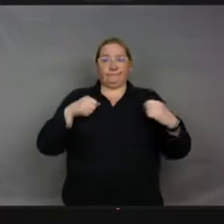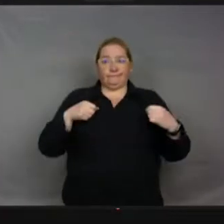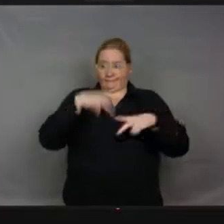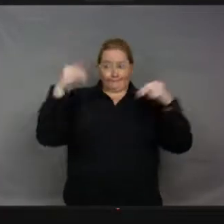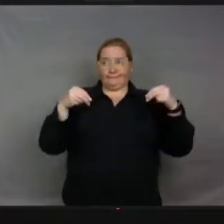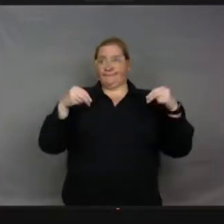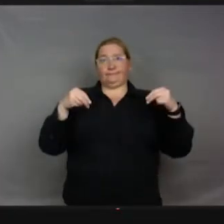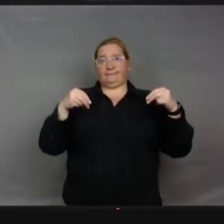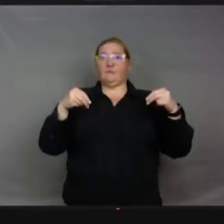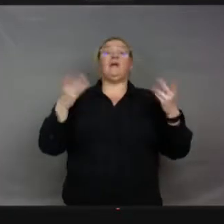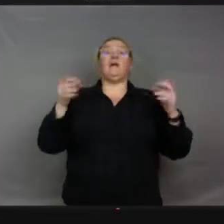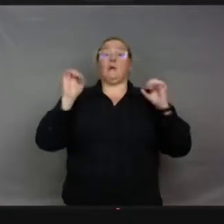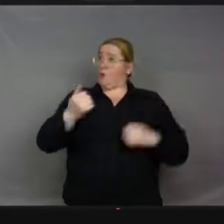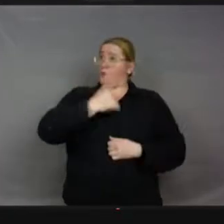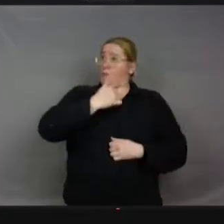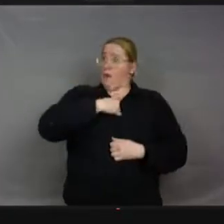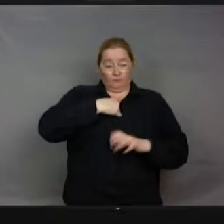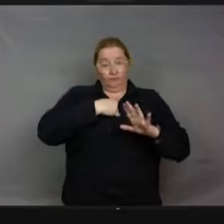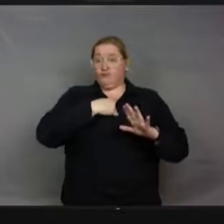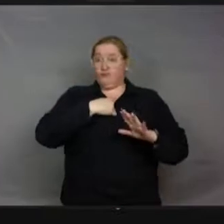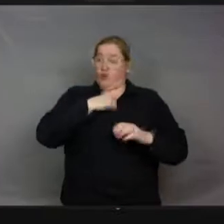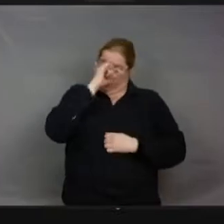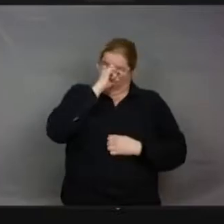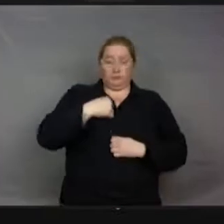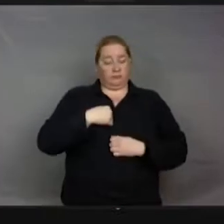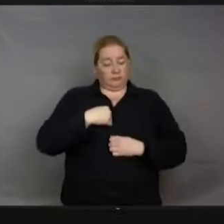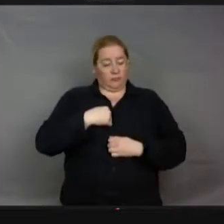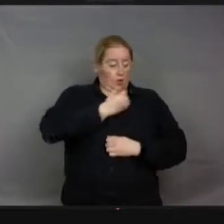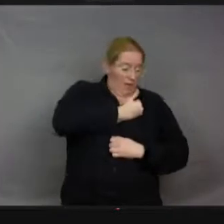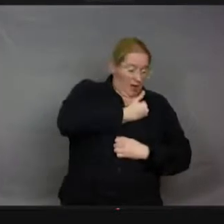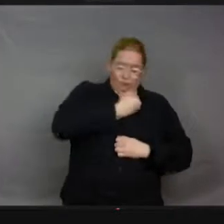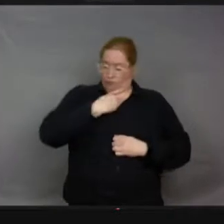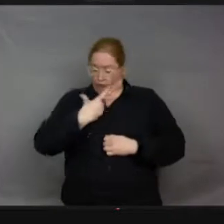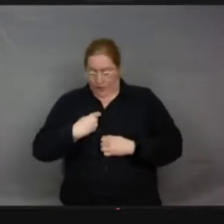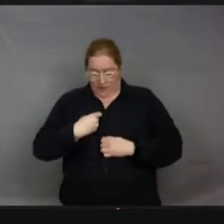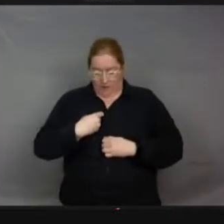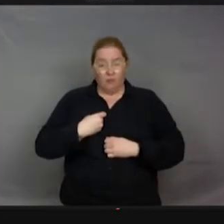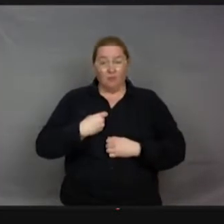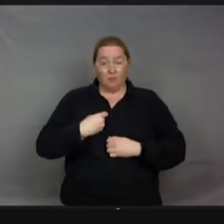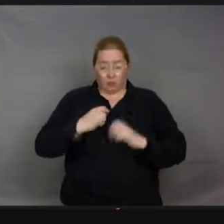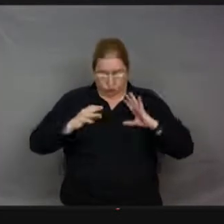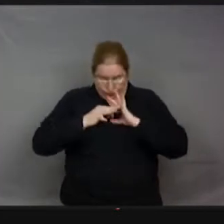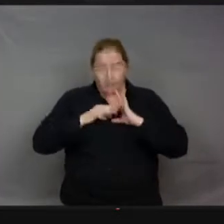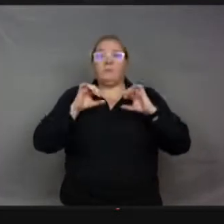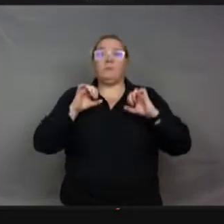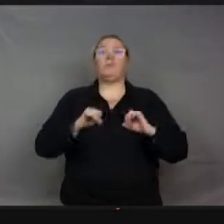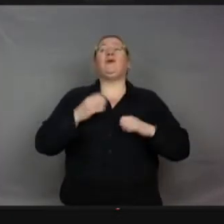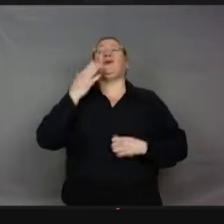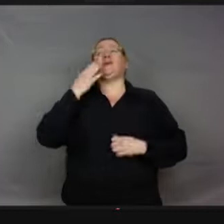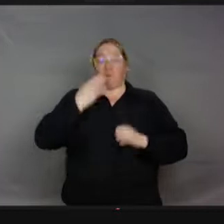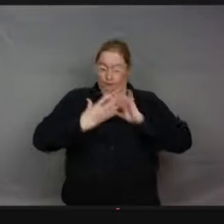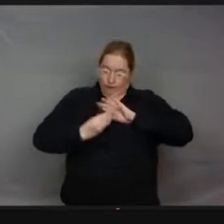reproduire toutes seules. C'est-à-dire avoir le matériel femelle et mâle sur la même plante et se reproduire à l'identique. Sauf que quand on se reproduit à l'identique,